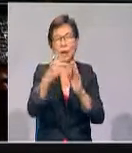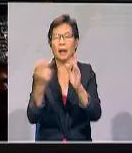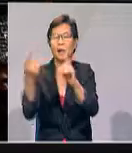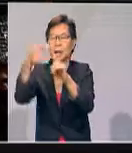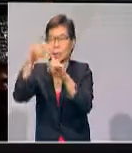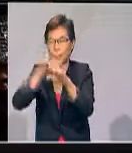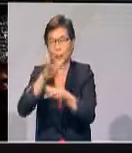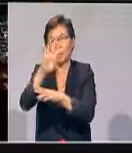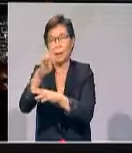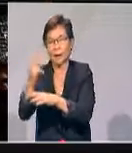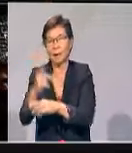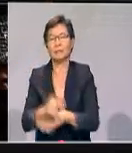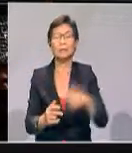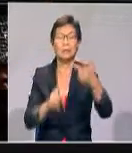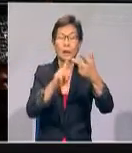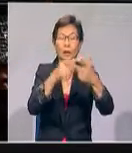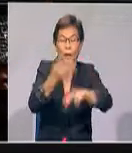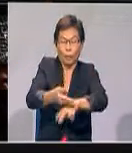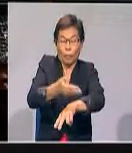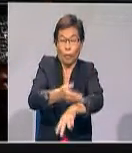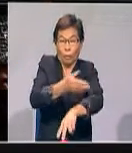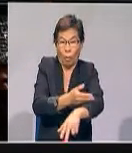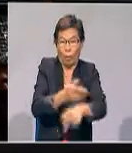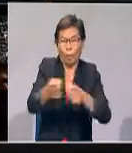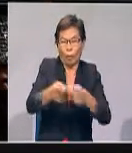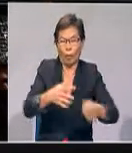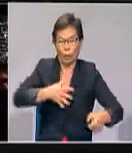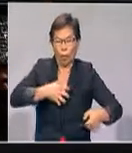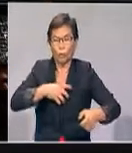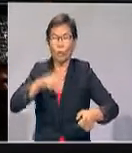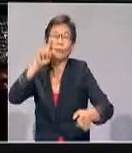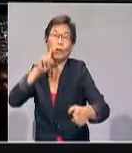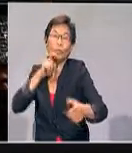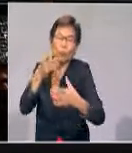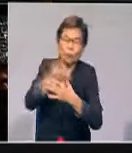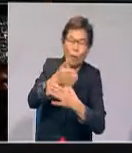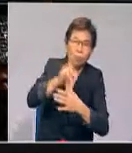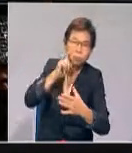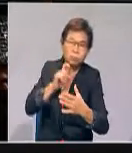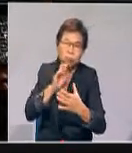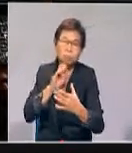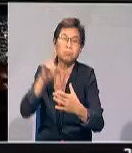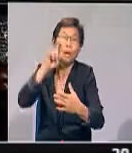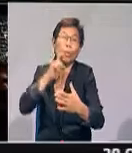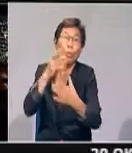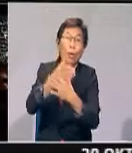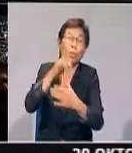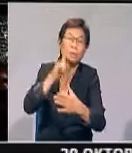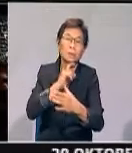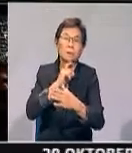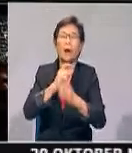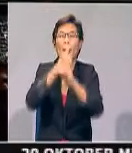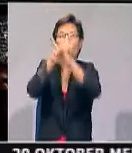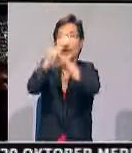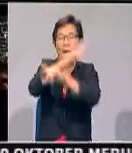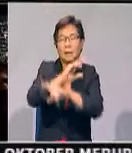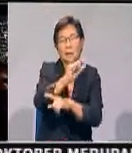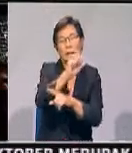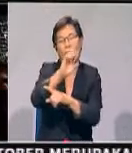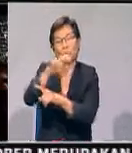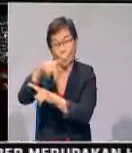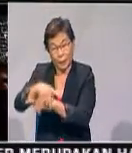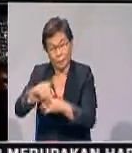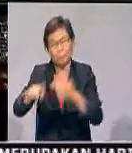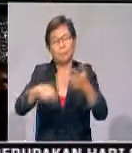Ketiga, menambah baik pengendalian aduan gangguan seksual dari segi perlindungan dan prosedia. Dan